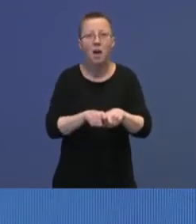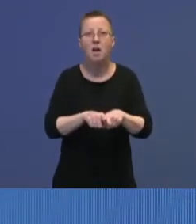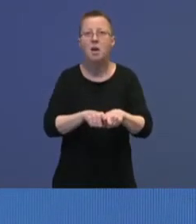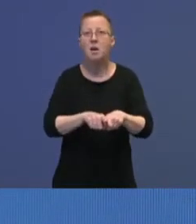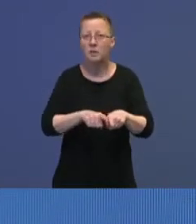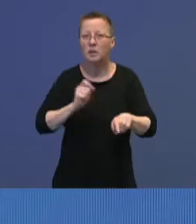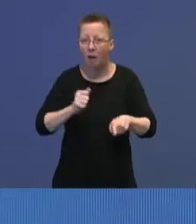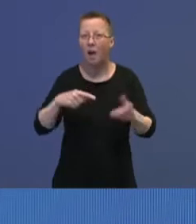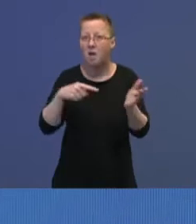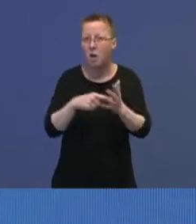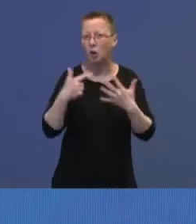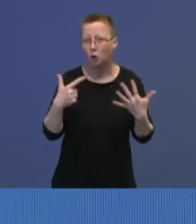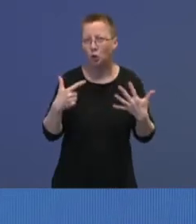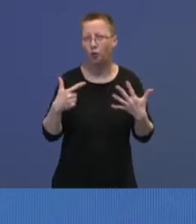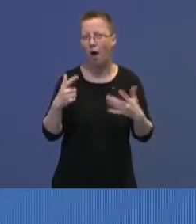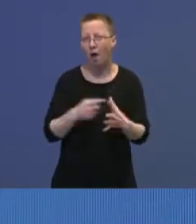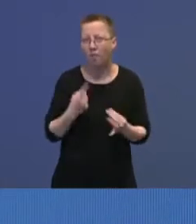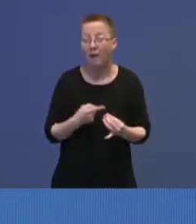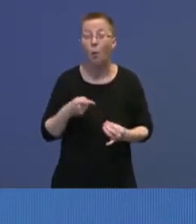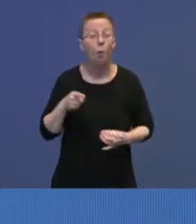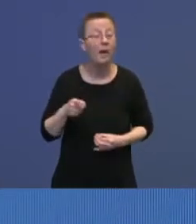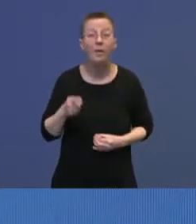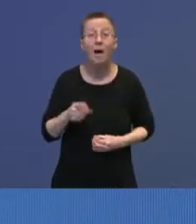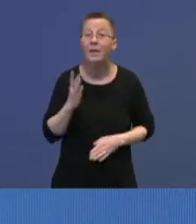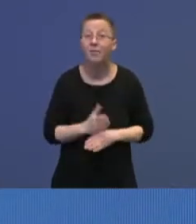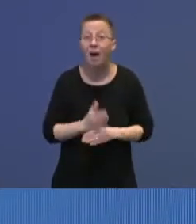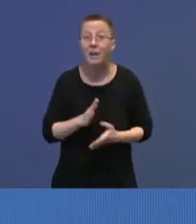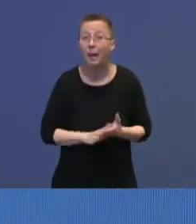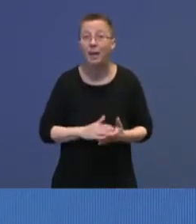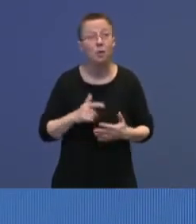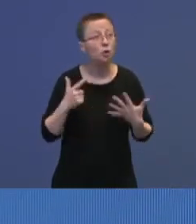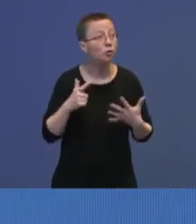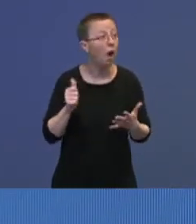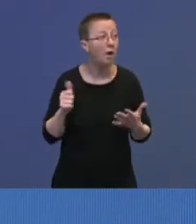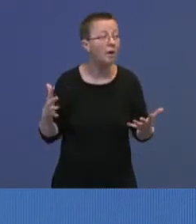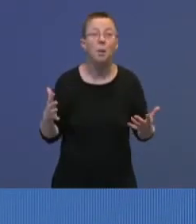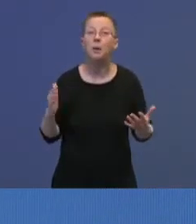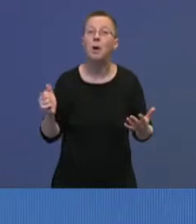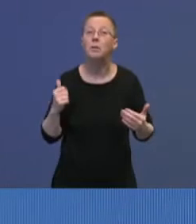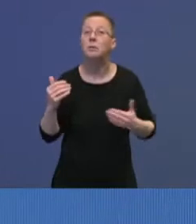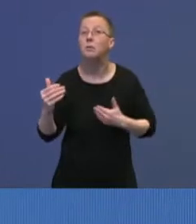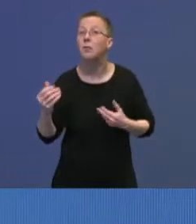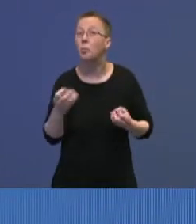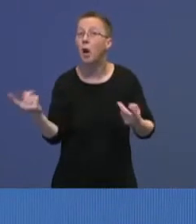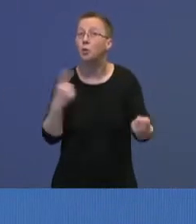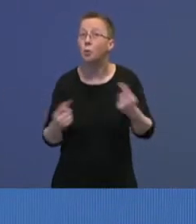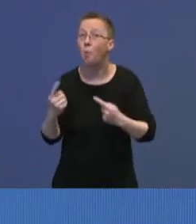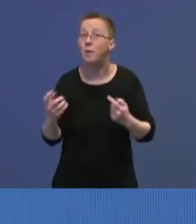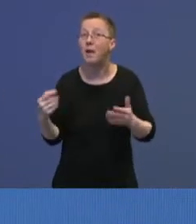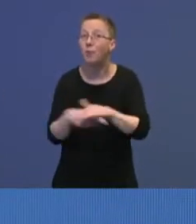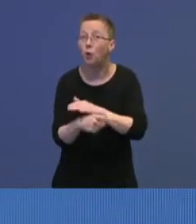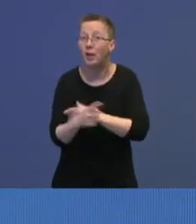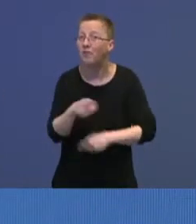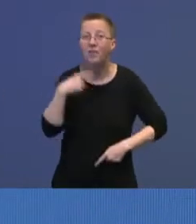Og dette er ikke nødvendigvis sluttstreken. Det er ingen som har vetat hva det tallet kommer til å bli. Så vi må ha altså stor grad av fleksibilitet